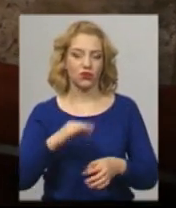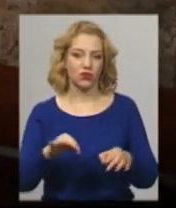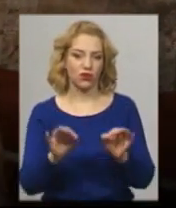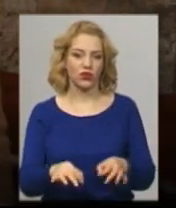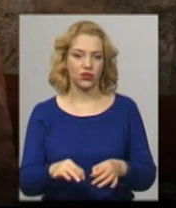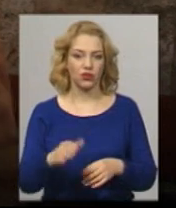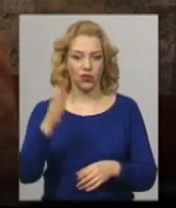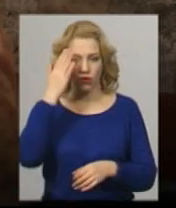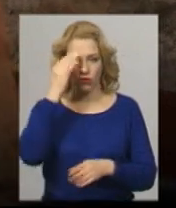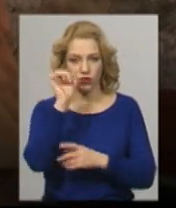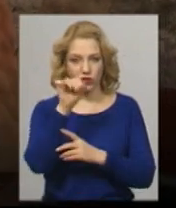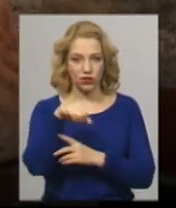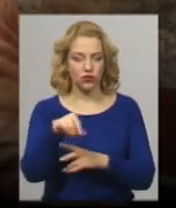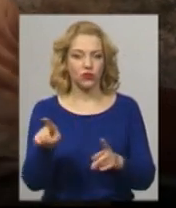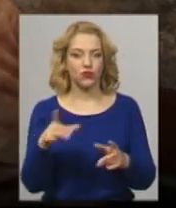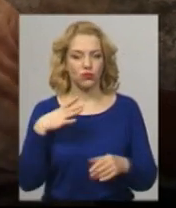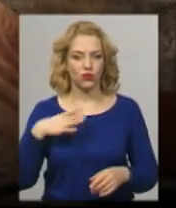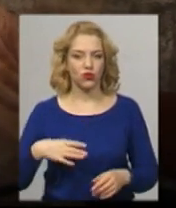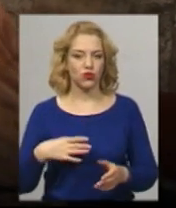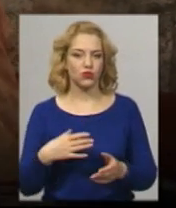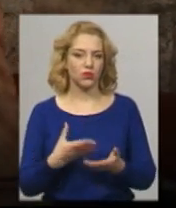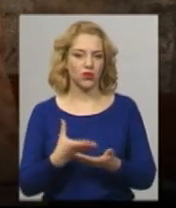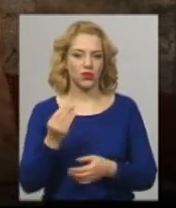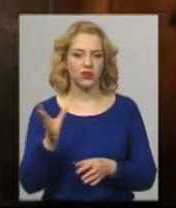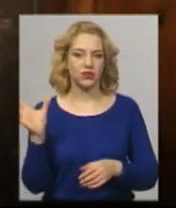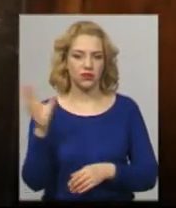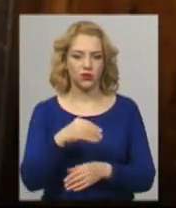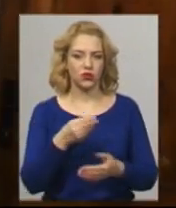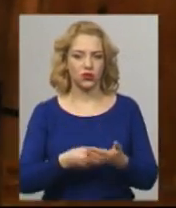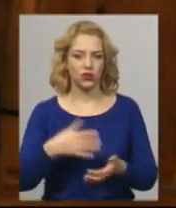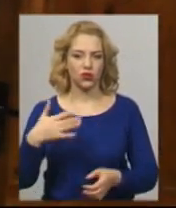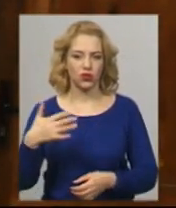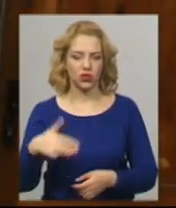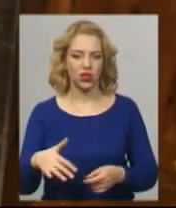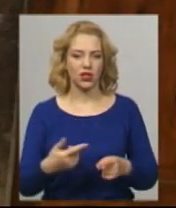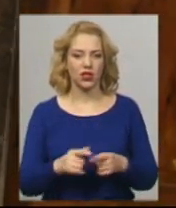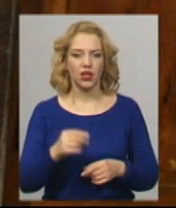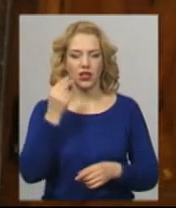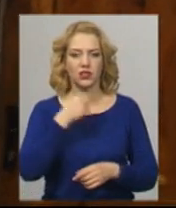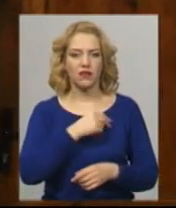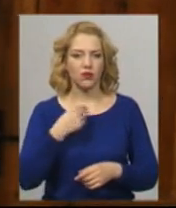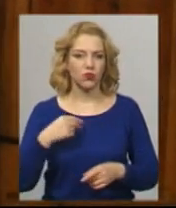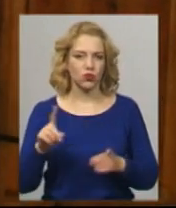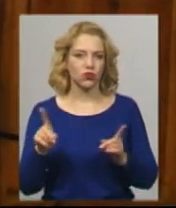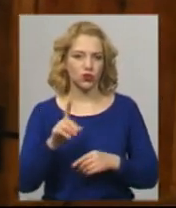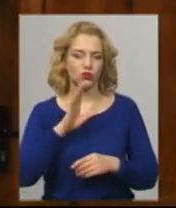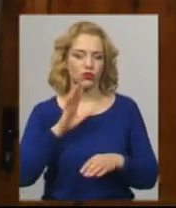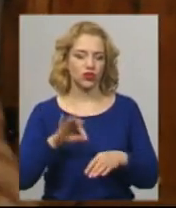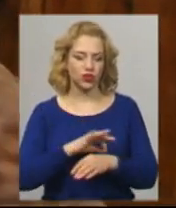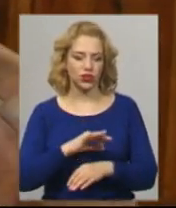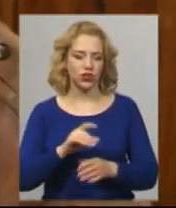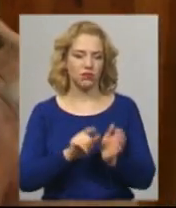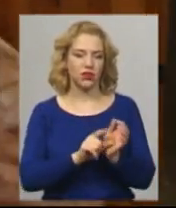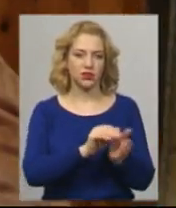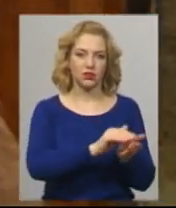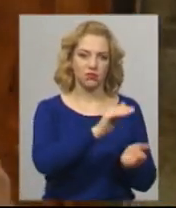Зігнув голову і мушу платити. А що, все дорожає. Ти так і... Слава Богу, що жінки пенсія трошки більше, то платиться. А